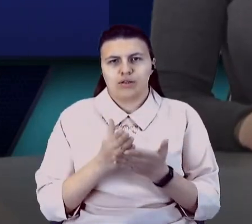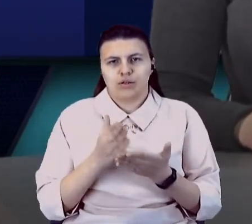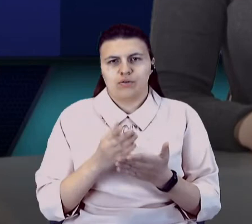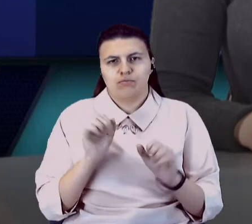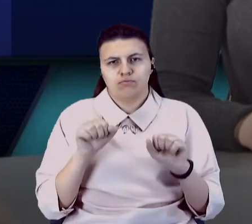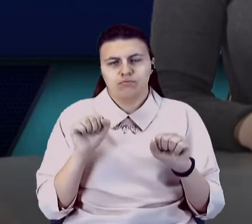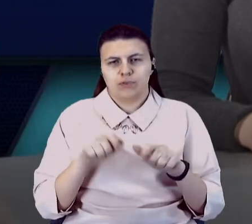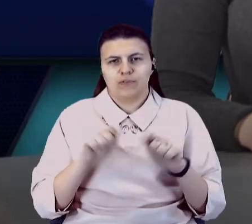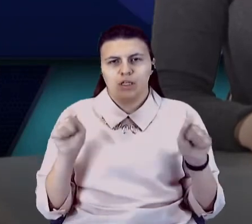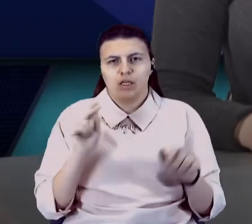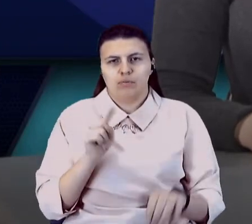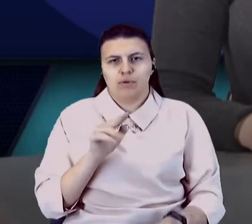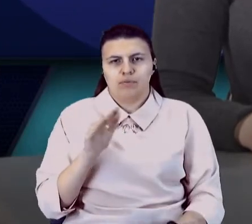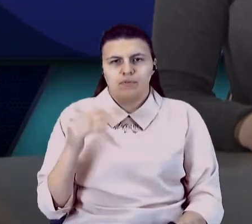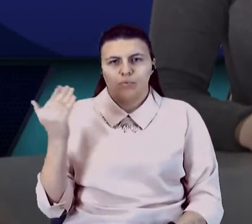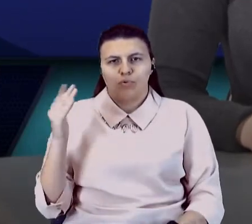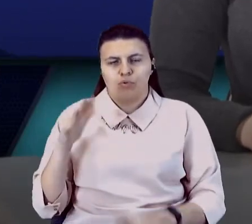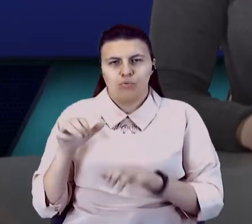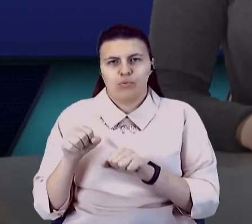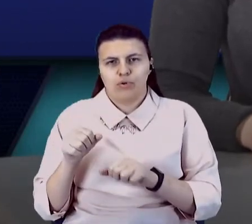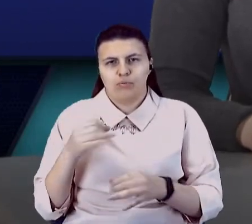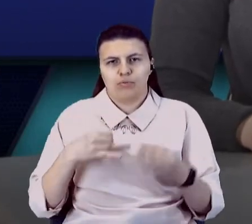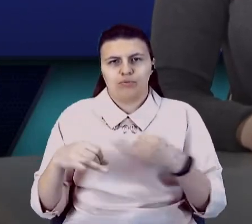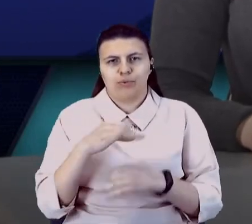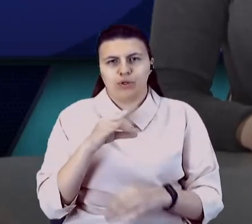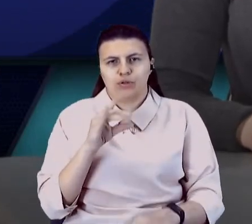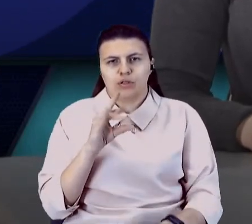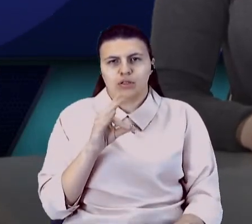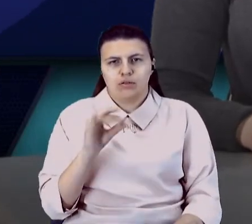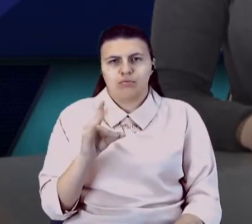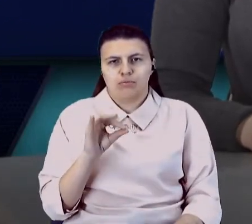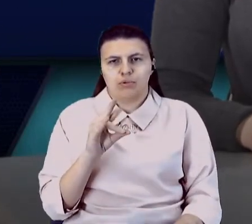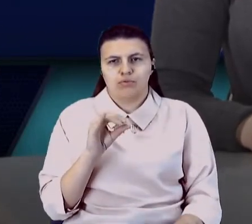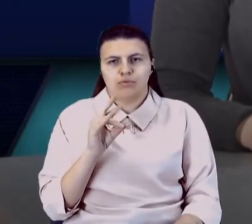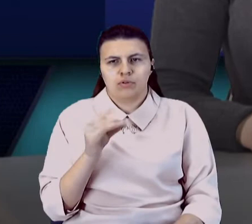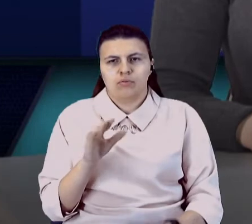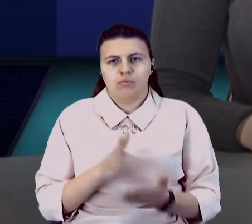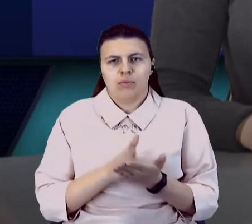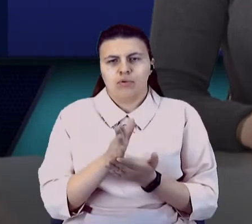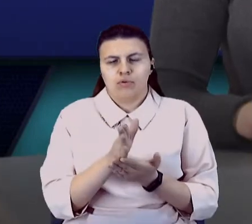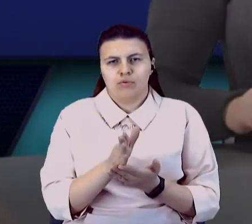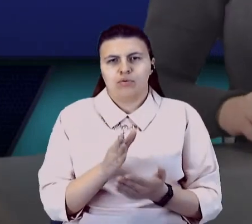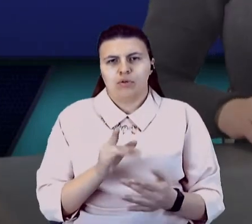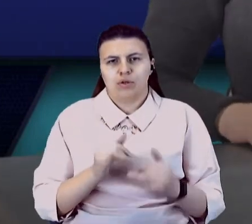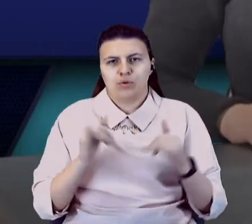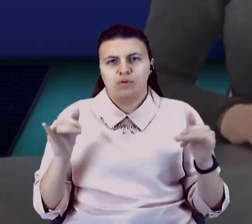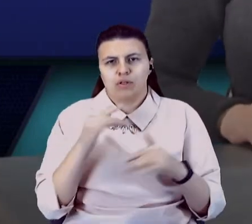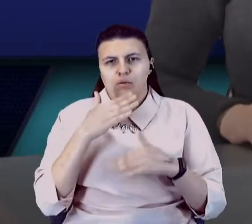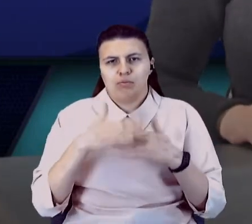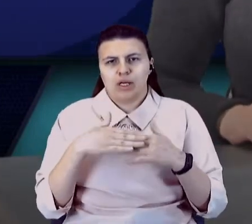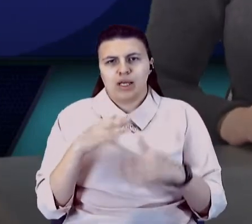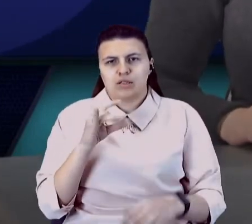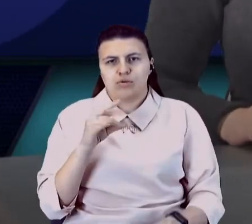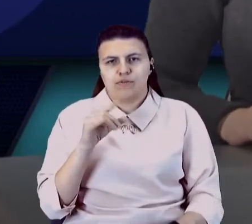КПВВ з боку окупантів, обговоримо з Костянтином Батоським, політологом, директором агенції розвитку проязов'я. Пане Костянтино,